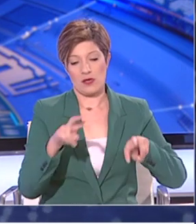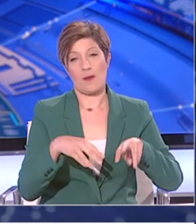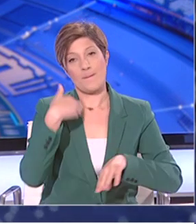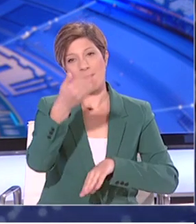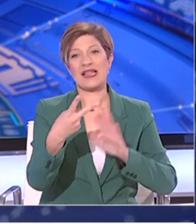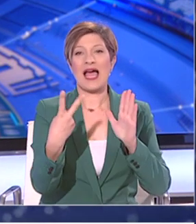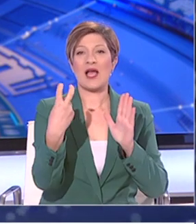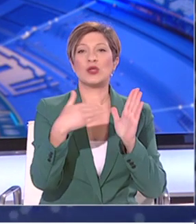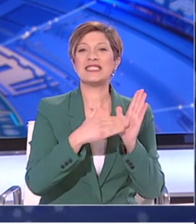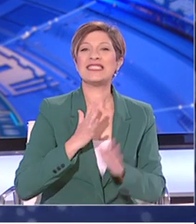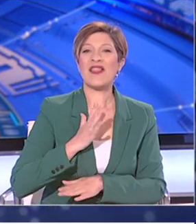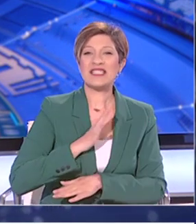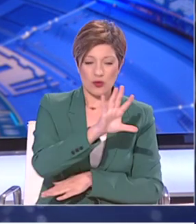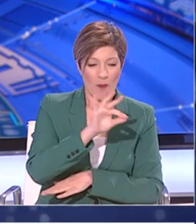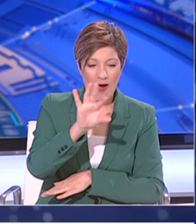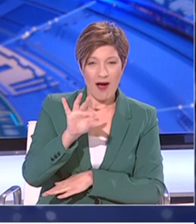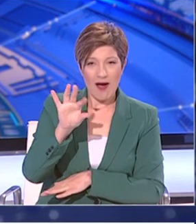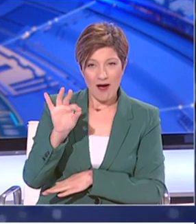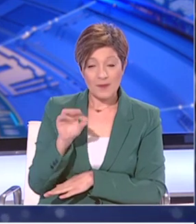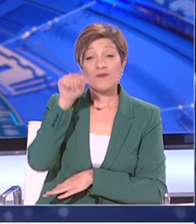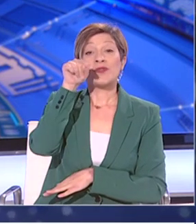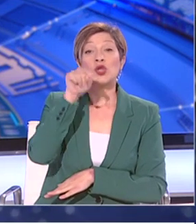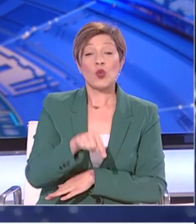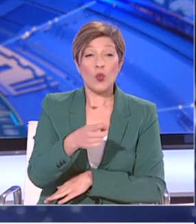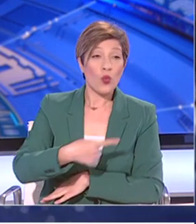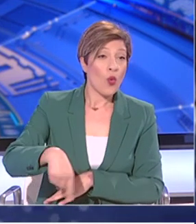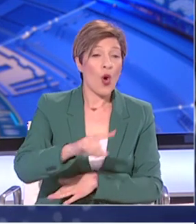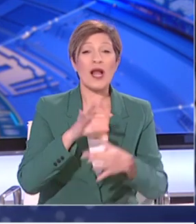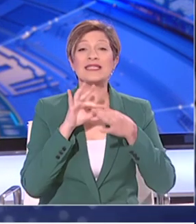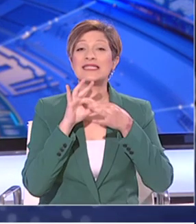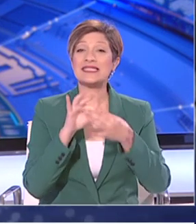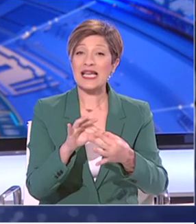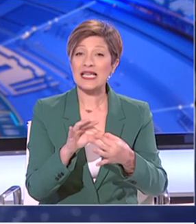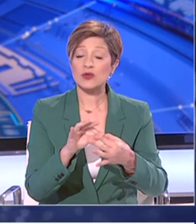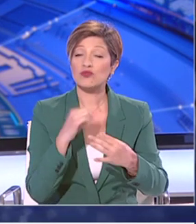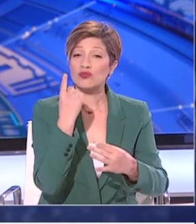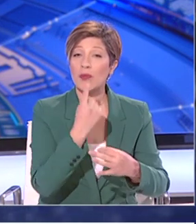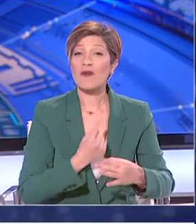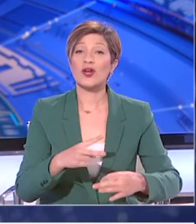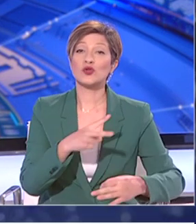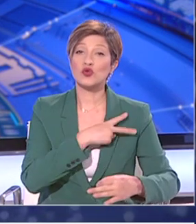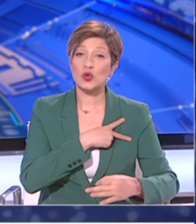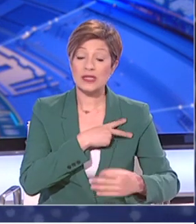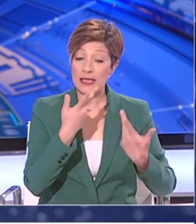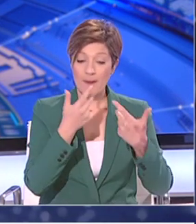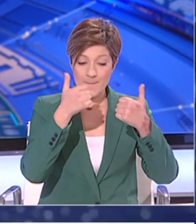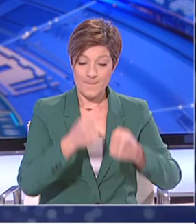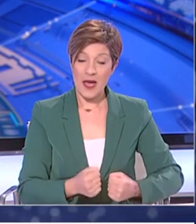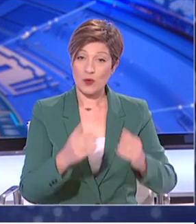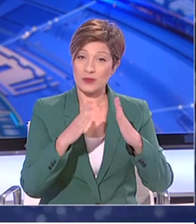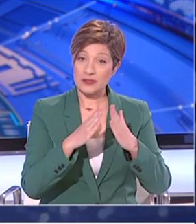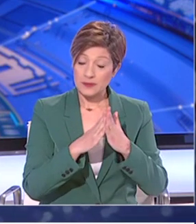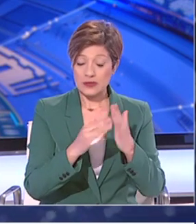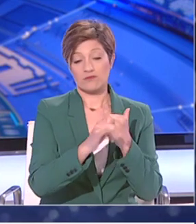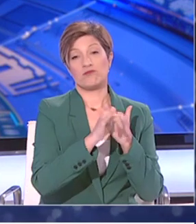Συμβουλίου. Στο χέρι μας είναι να συνεχίσουμε να συμπεριφερόμαστε σωστά, να μένουμε σπίτι, να κρατάμε